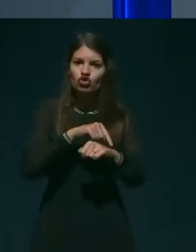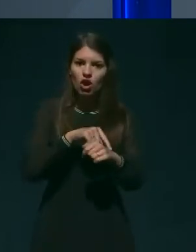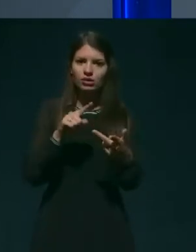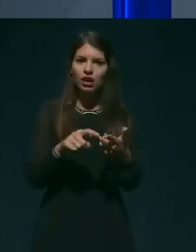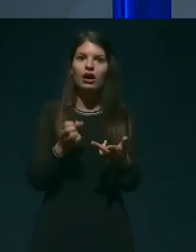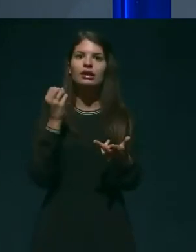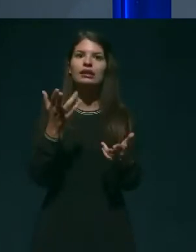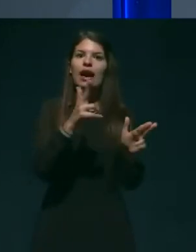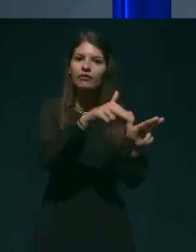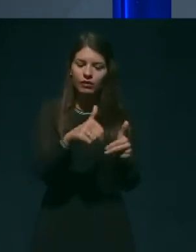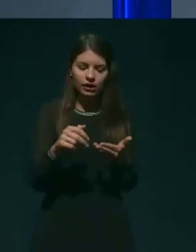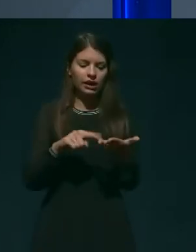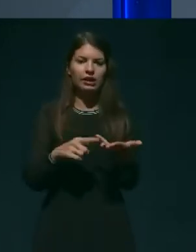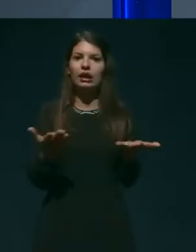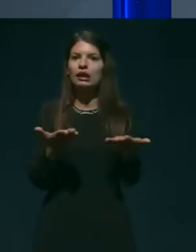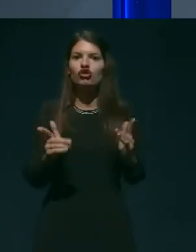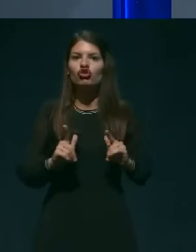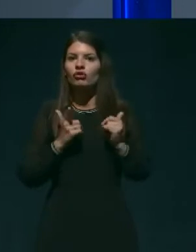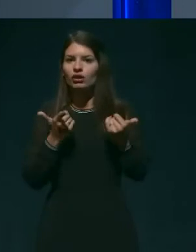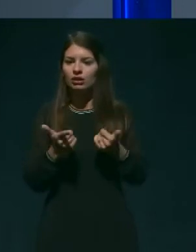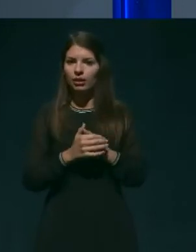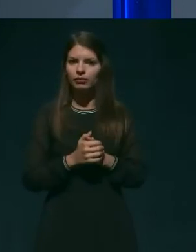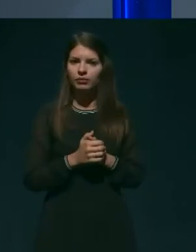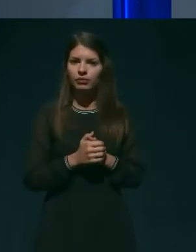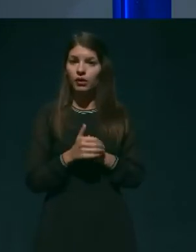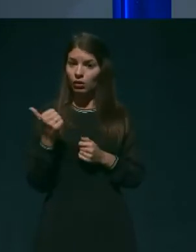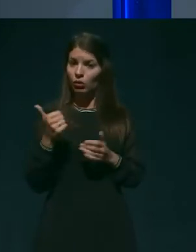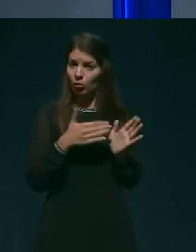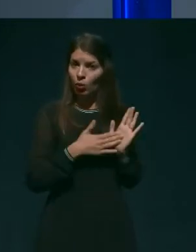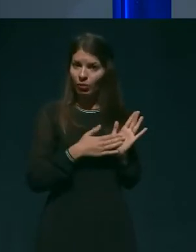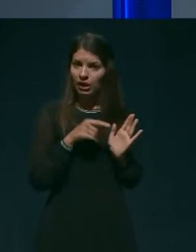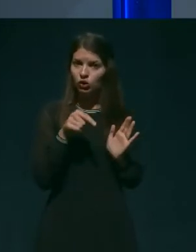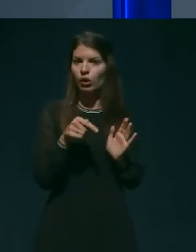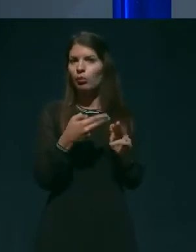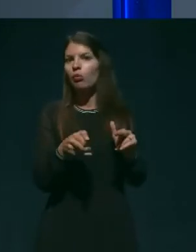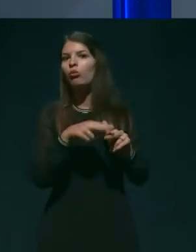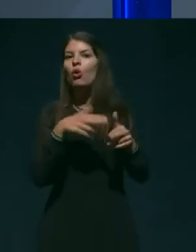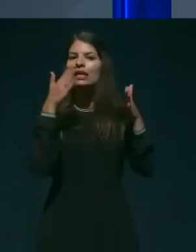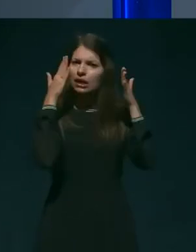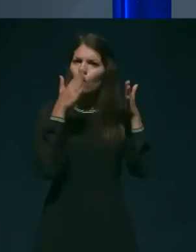vrniti, kje boste bivali in tako naprej. Trdaj bi se za neko zaupanje tudi?